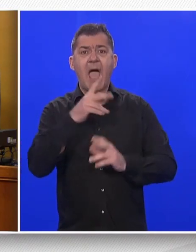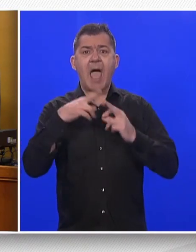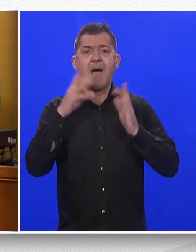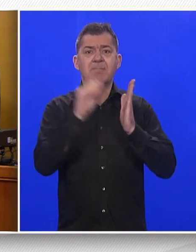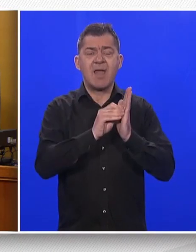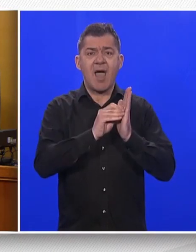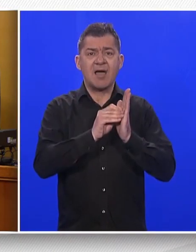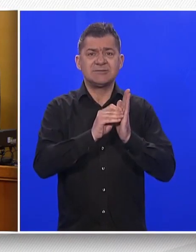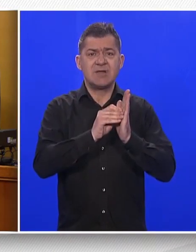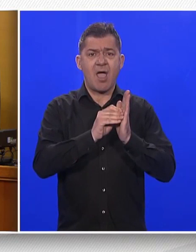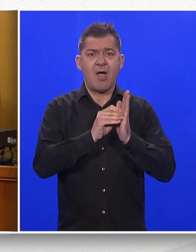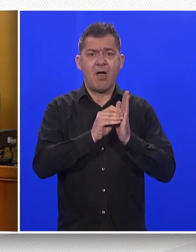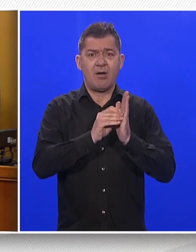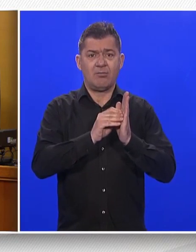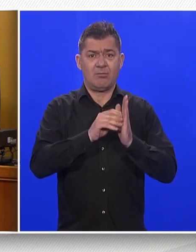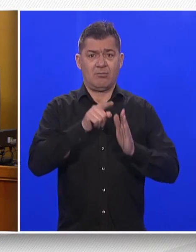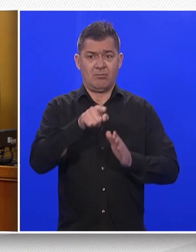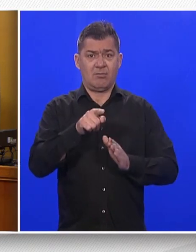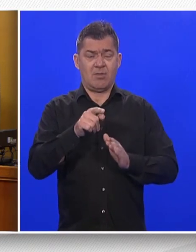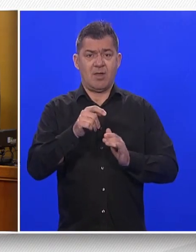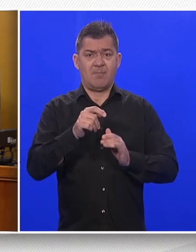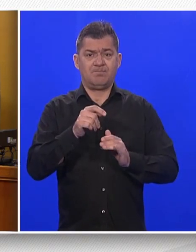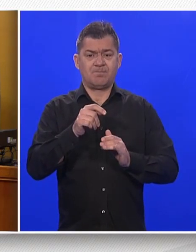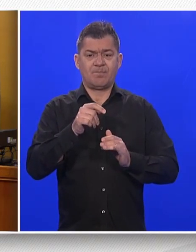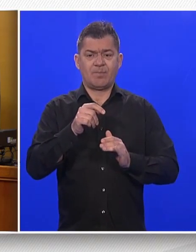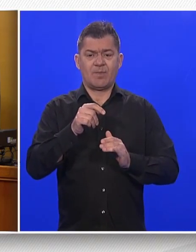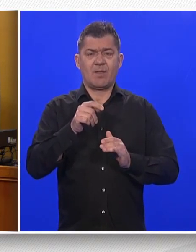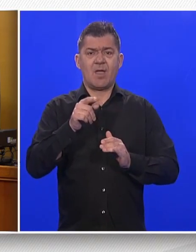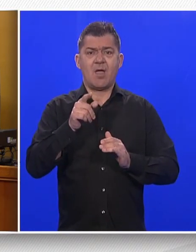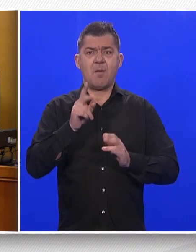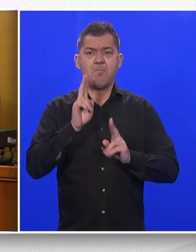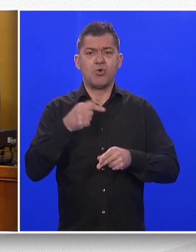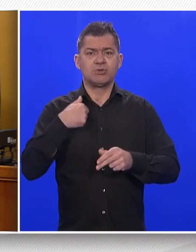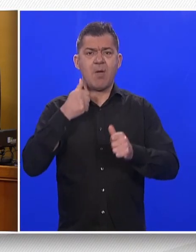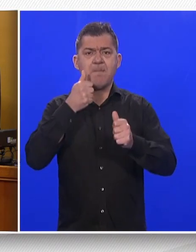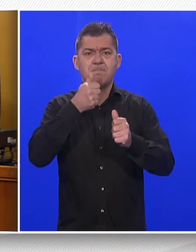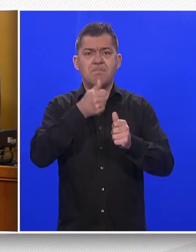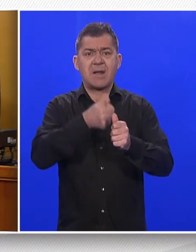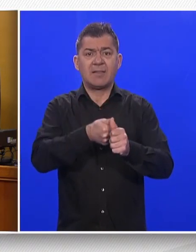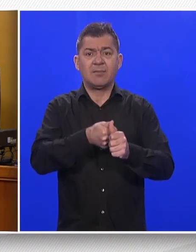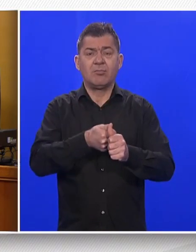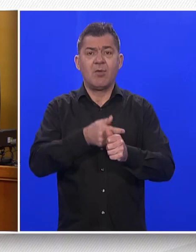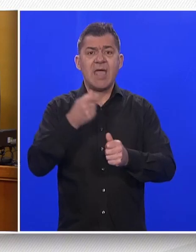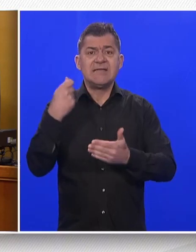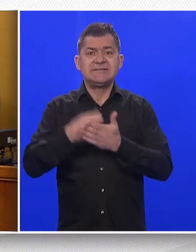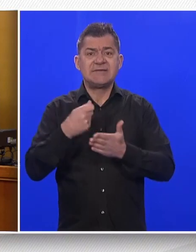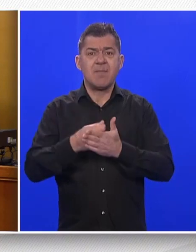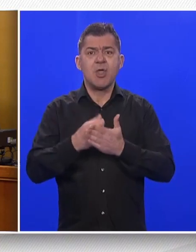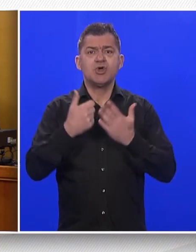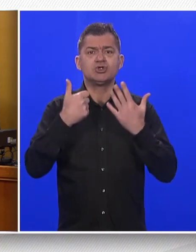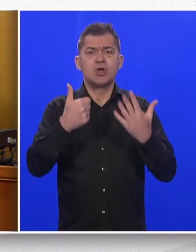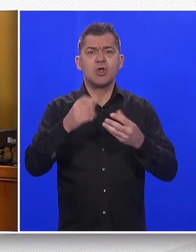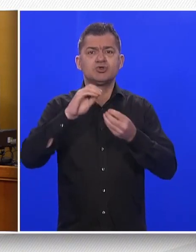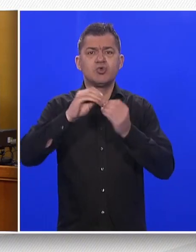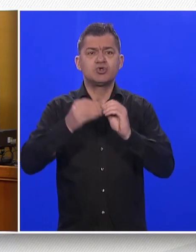poskupilo.eu i sada je i reklamiram, u kojoj možete pratiti cijene čak šest trgovačkih lanaca, dakle duplo više od